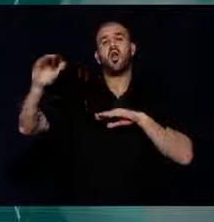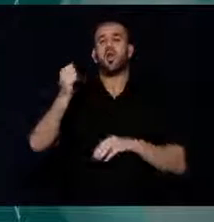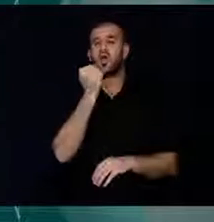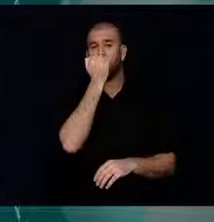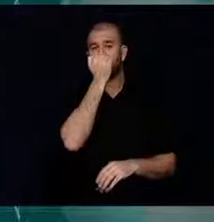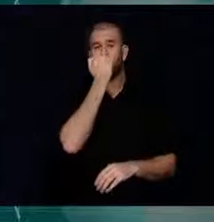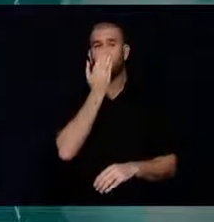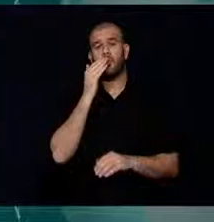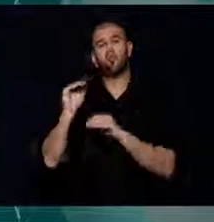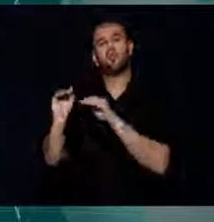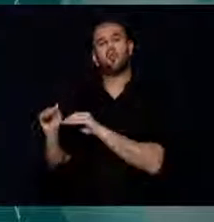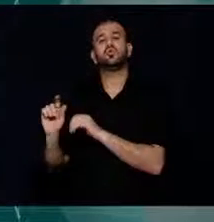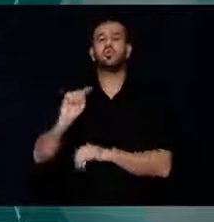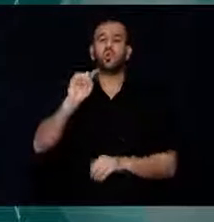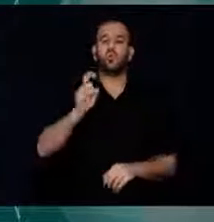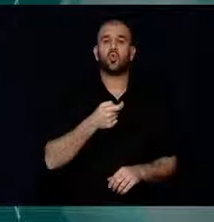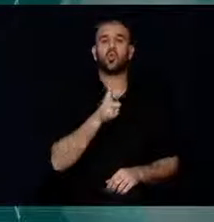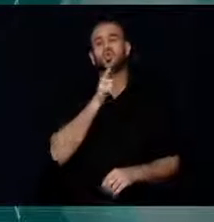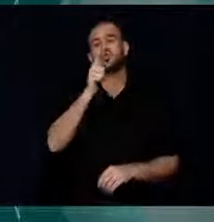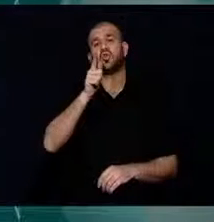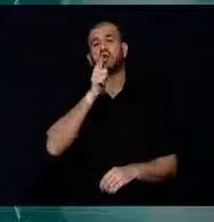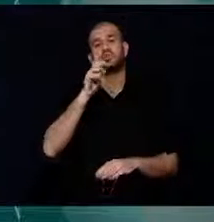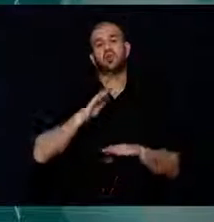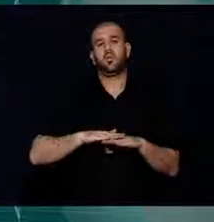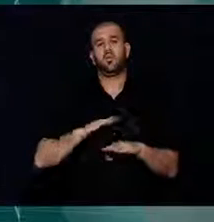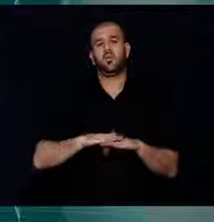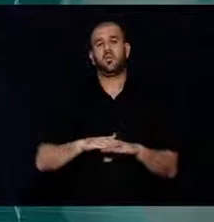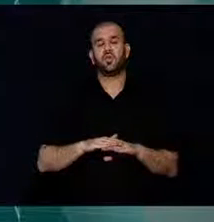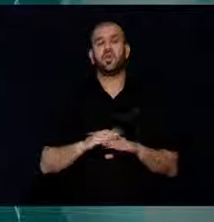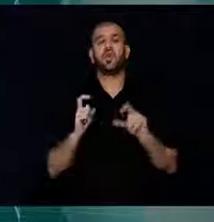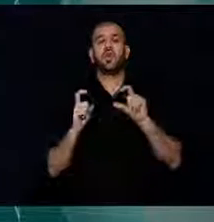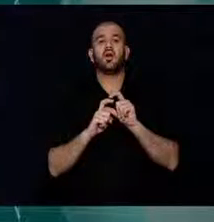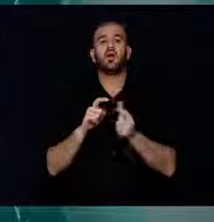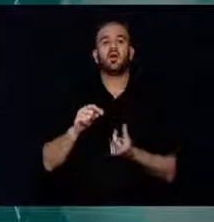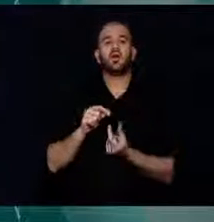kan bağışının hayat demek olduğunu vurguladı.